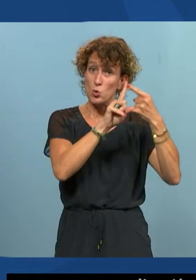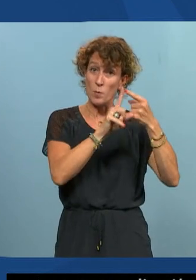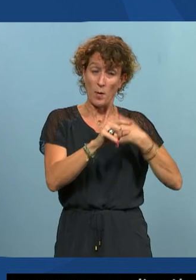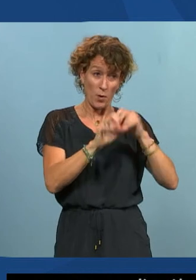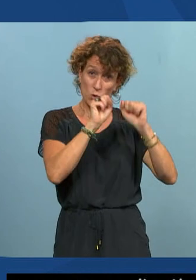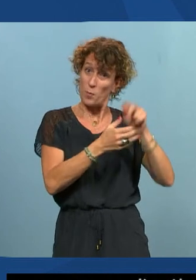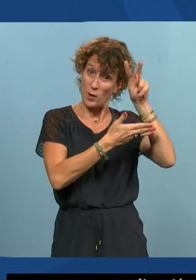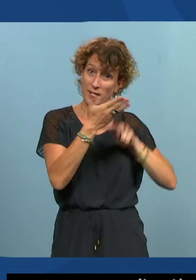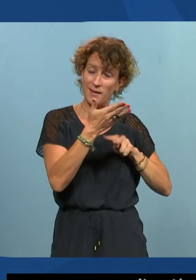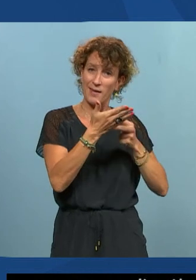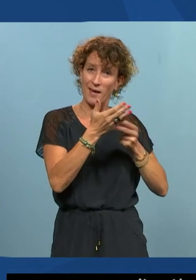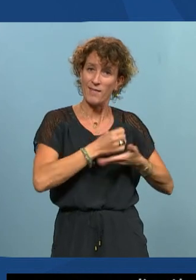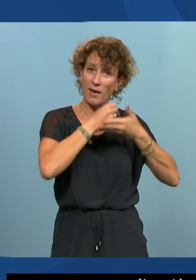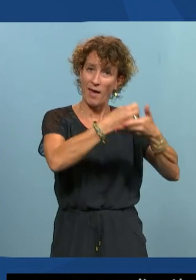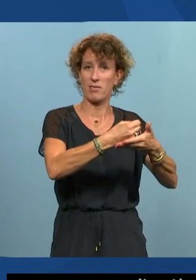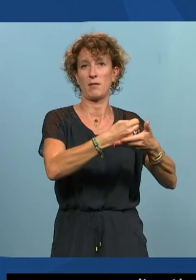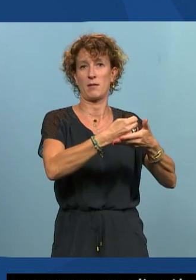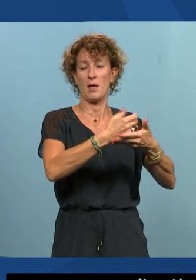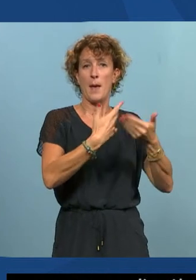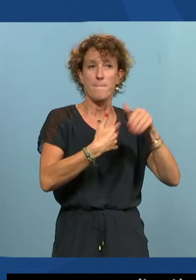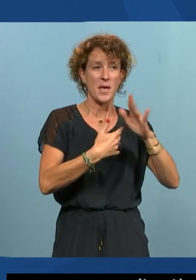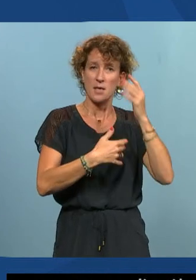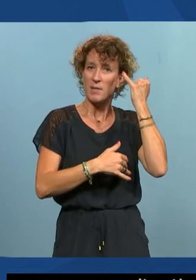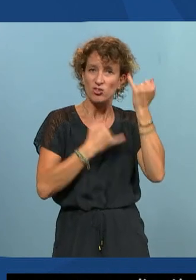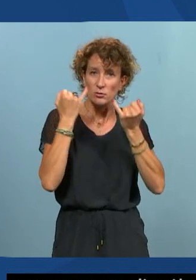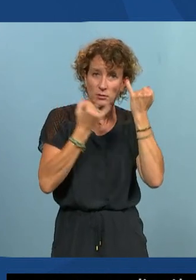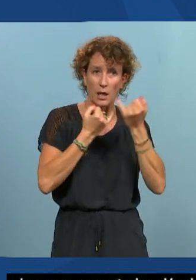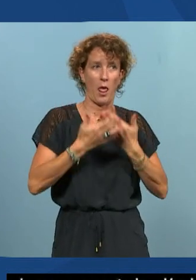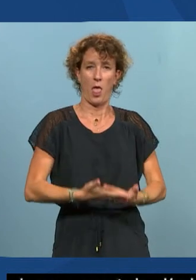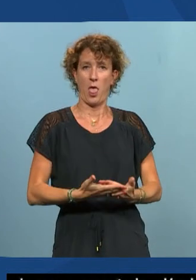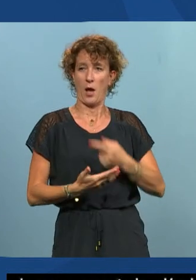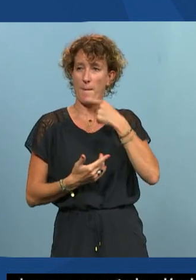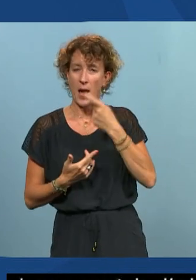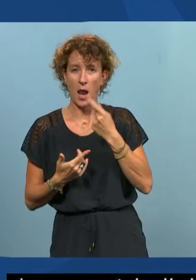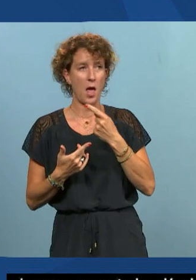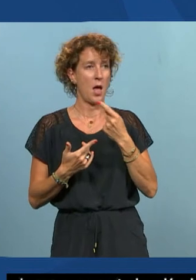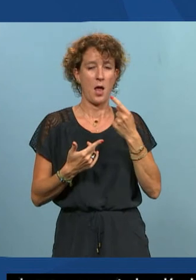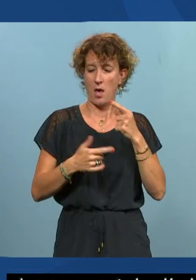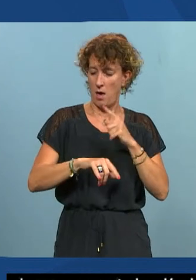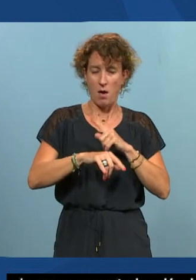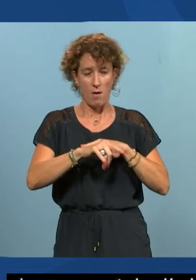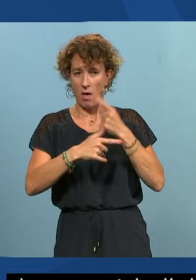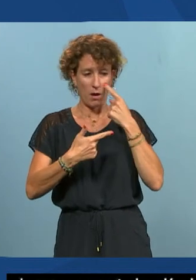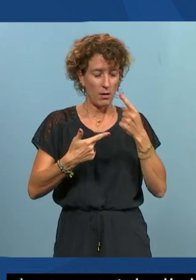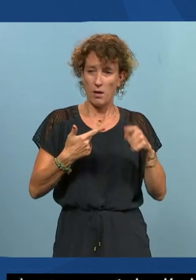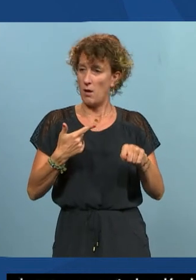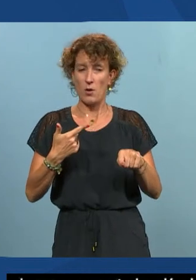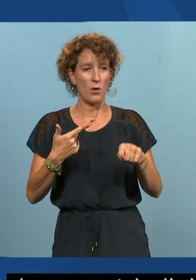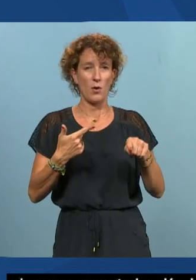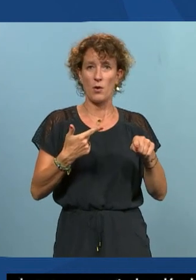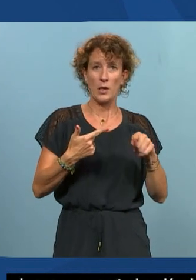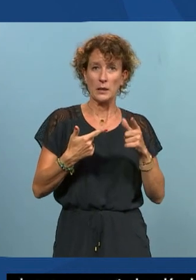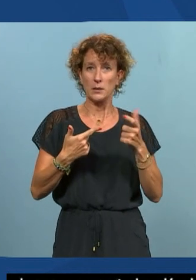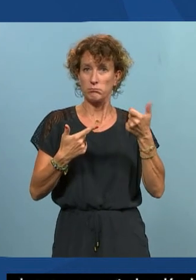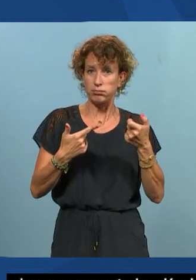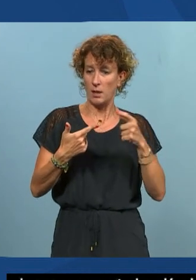un lecteur d'écran mais vous imaginez la charge quand vous êtes en train déjà de parler d'avoir un doigt sur l'heure parce qu'on a une limite d'heure et